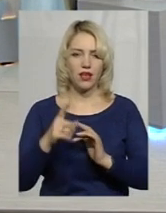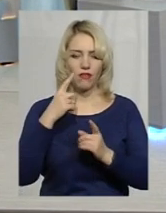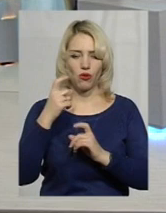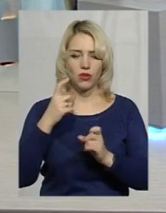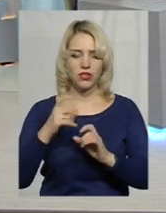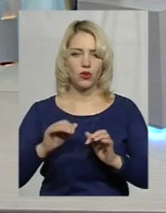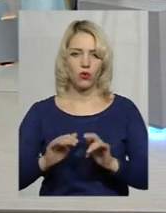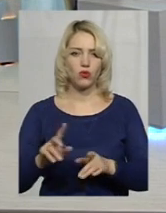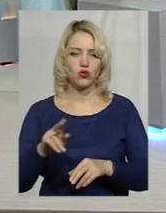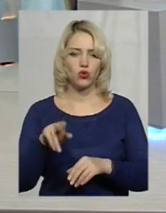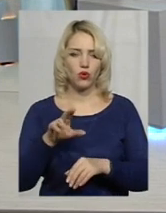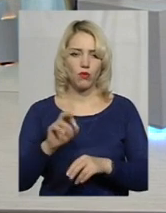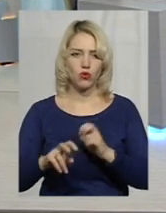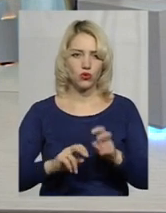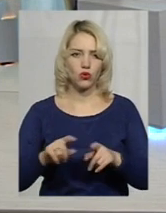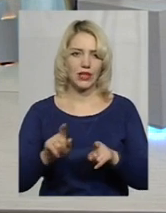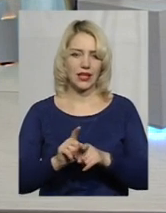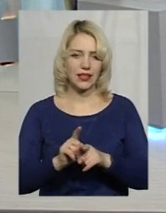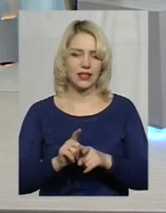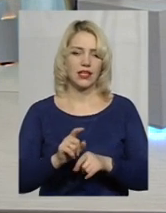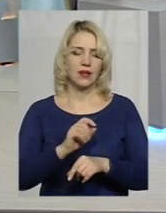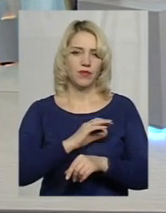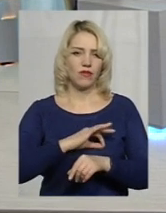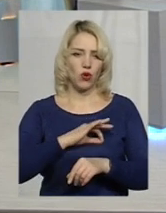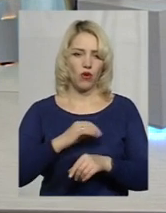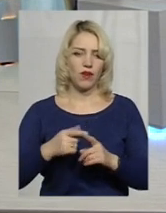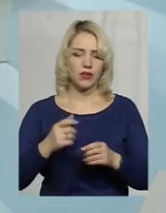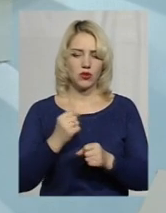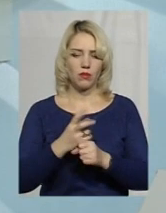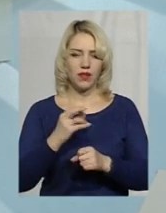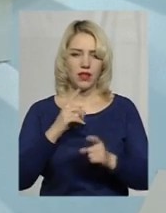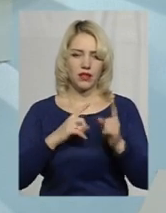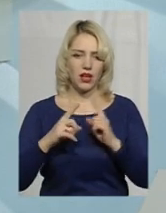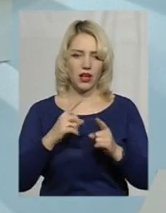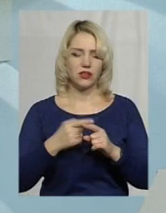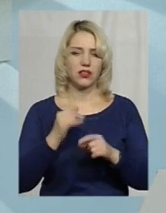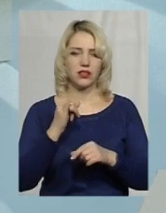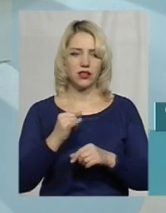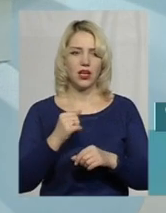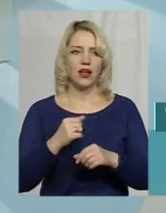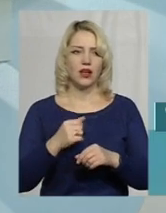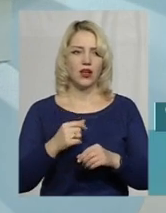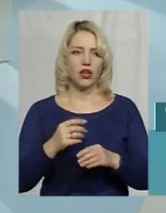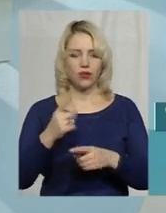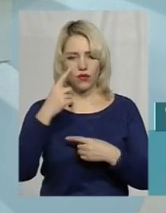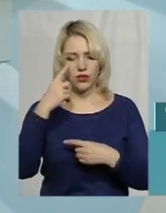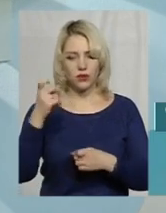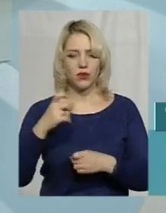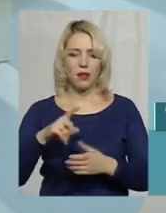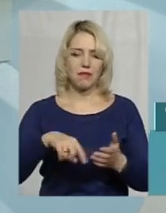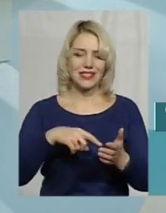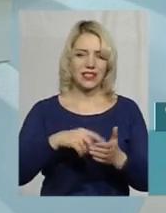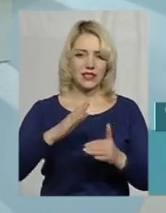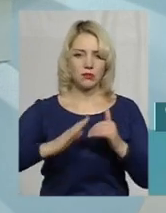пошуку таких сімей. Ми це зробили на наших нарадах, довели до відома наших районних міських спеціалістів, які вже поширювали